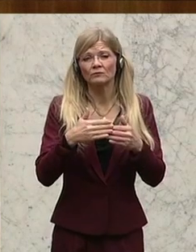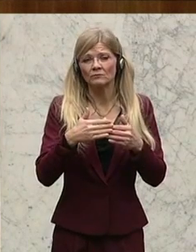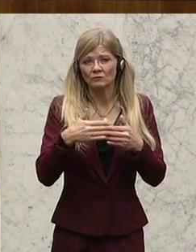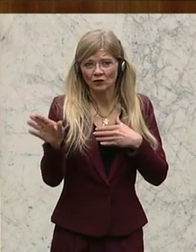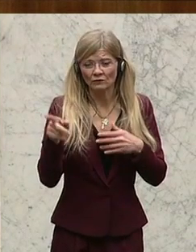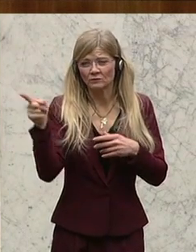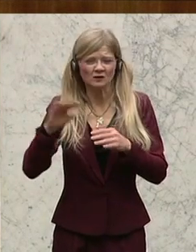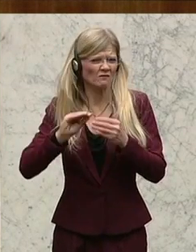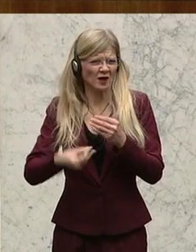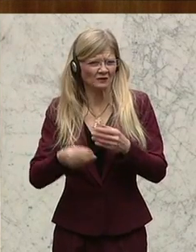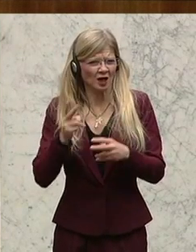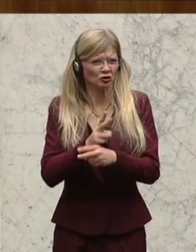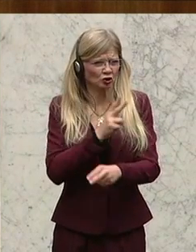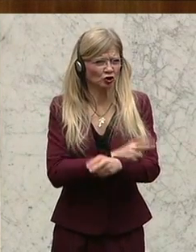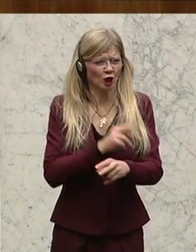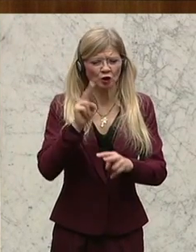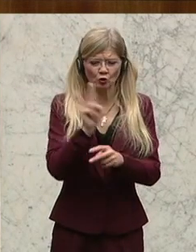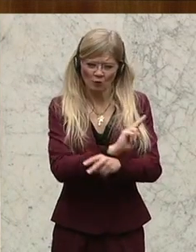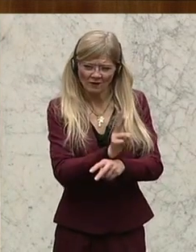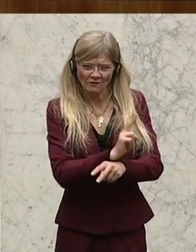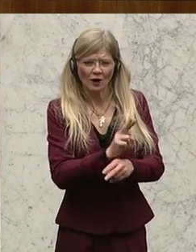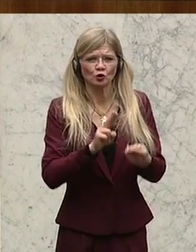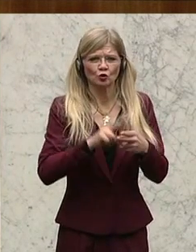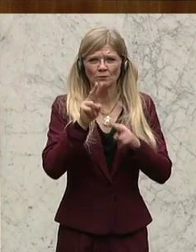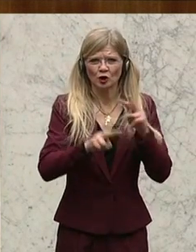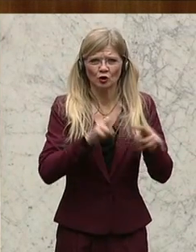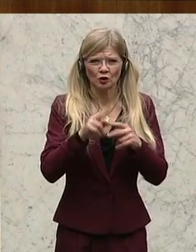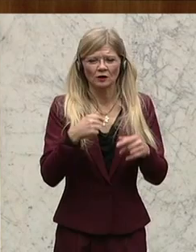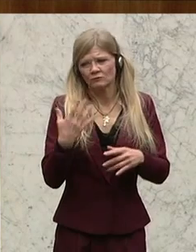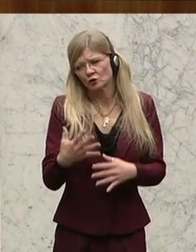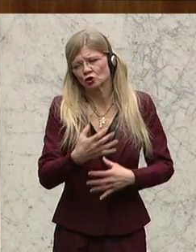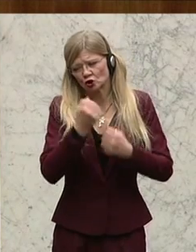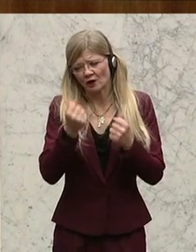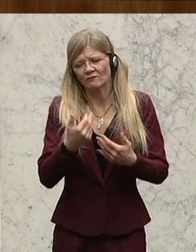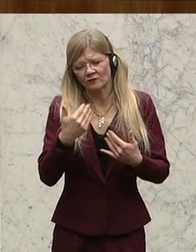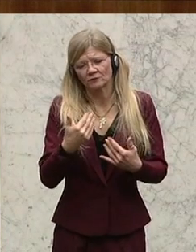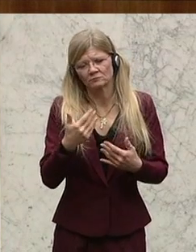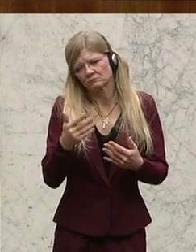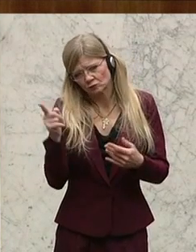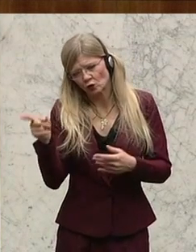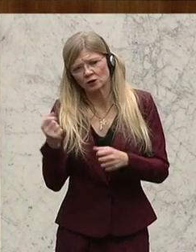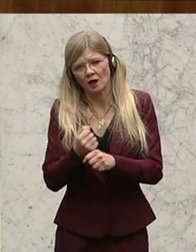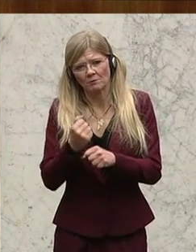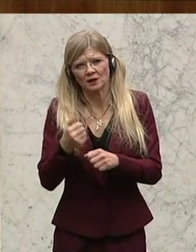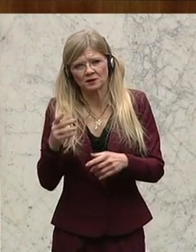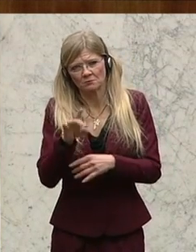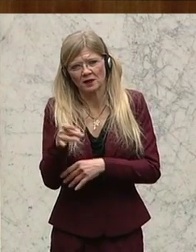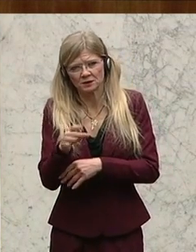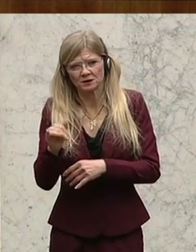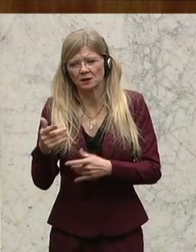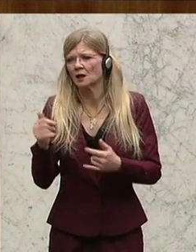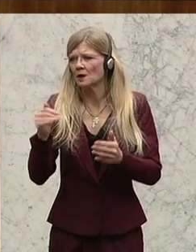überwacht und betreut. Wir schaffen automatisch dort Arbeitsplätze, müssen weniger nach Europa emigrieren, weil sie keinen Job haben.